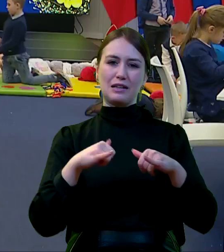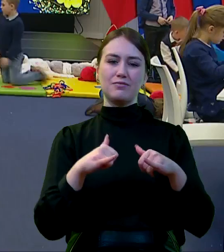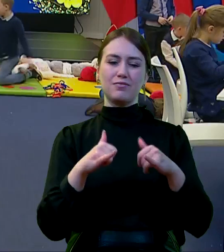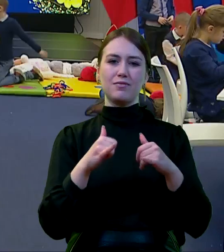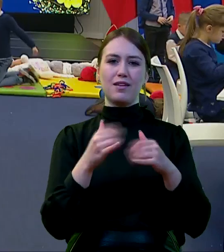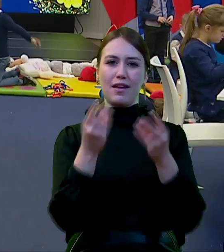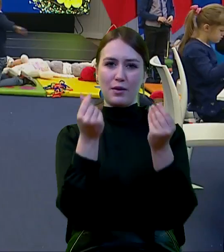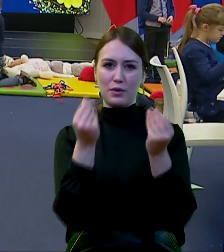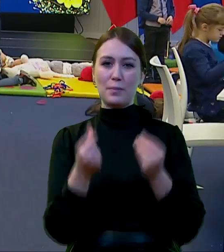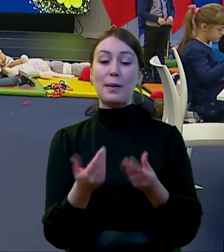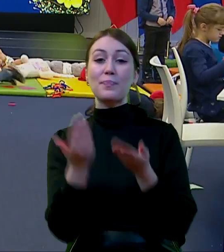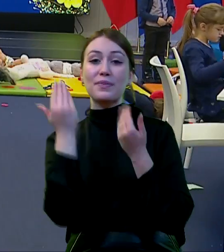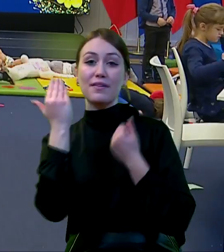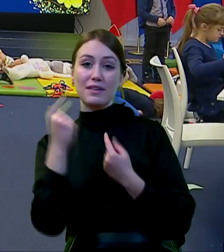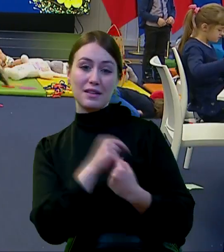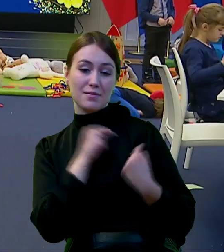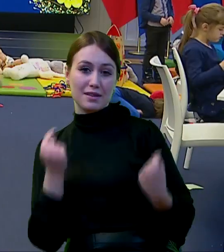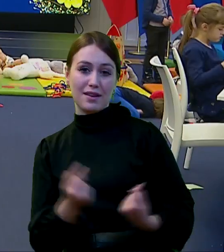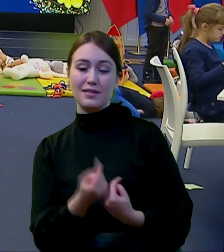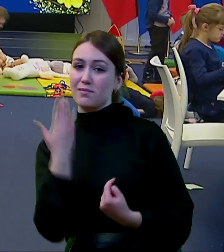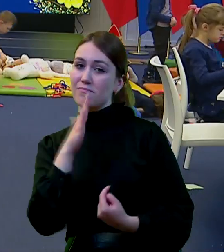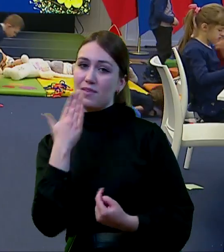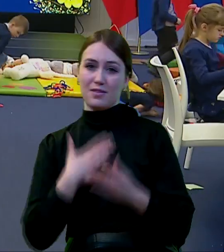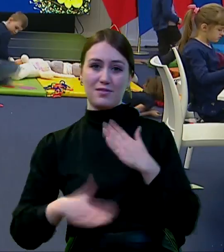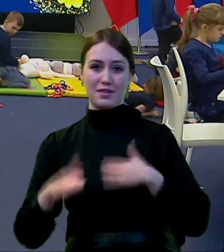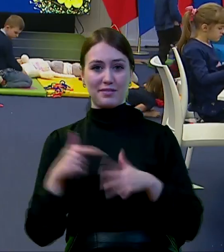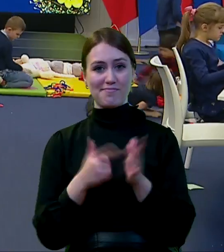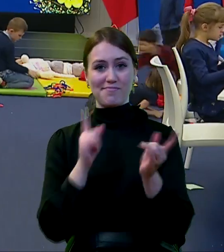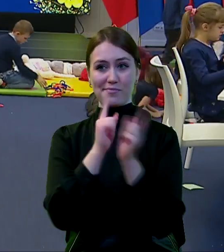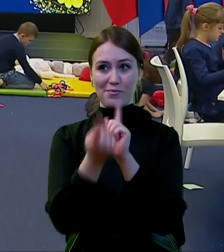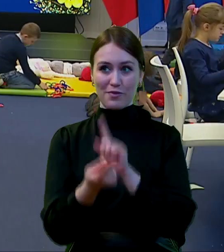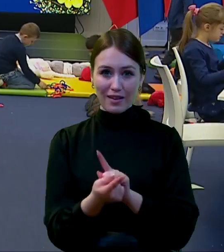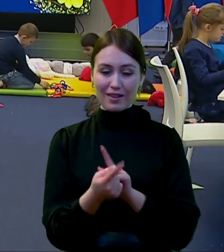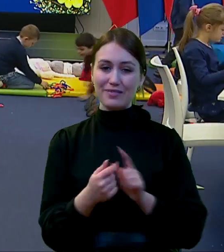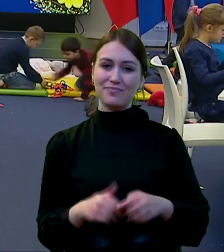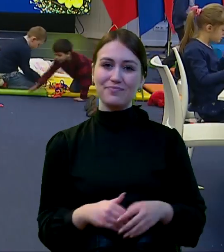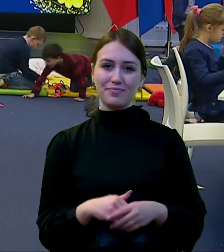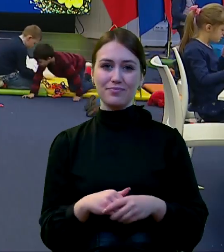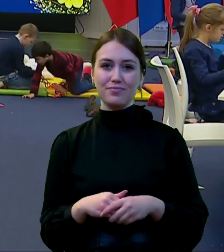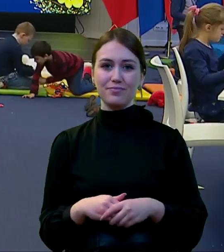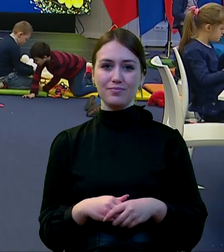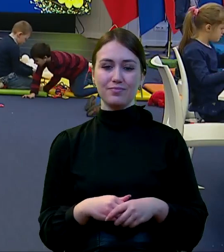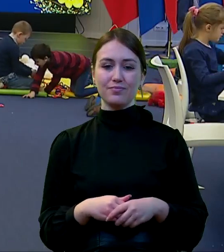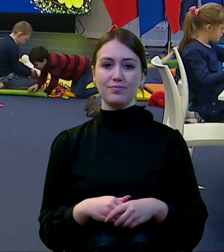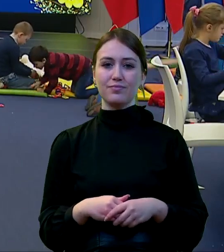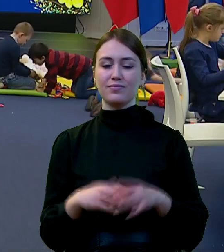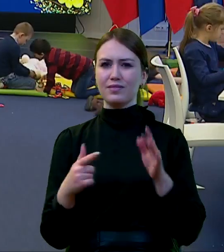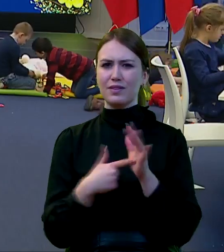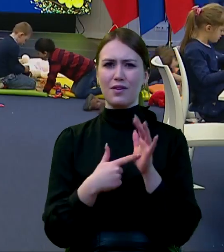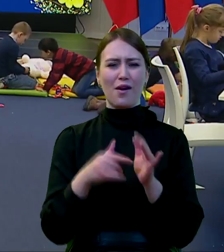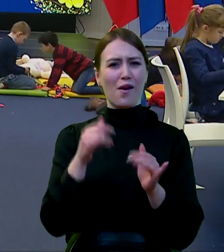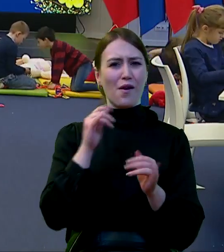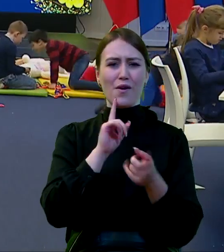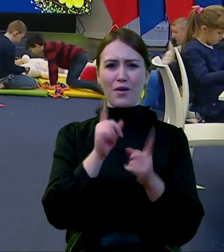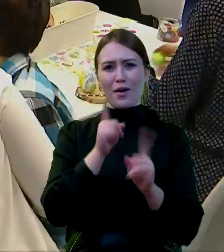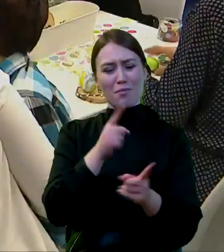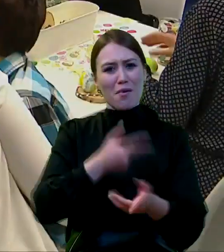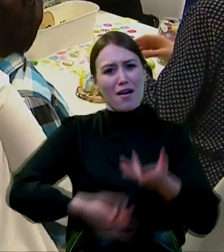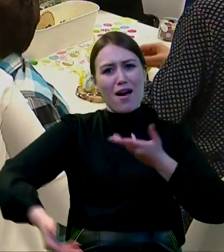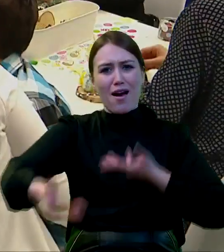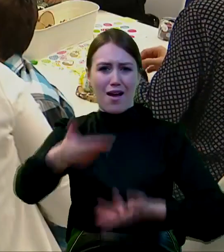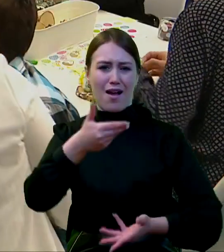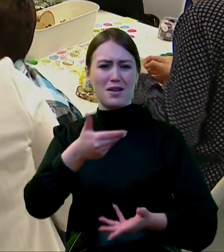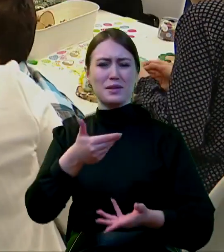Witam Państwa bardzo serdecznie. Bardzo cieszę się z tego spotkania. Ten gwar daje nam